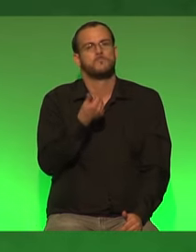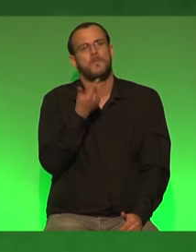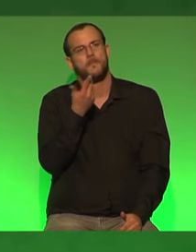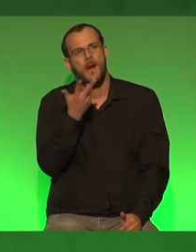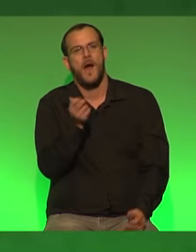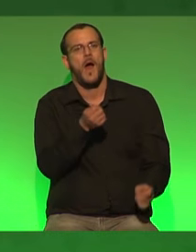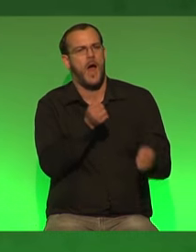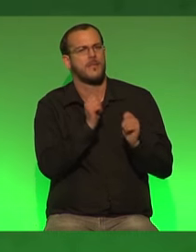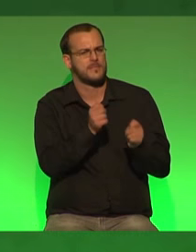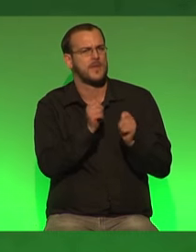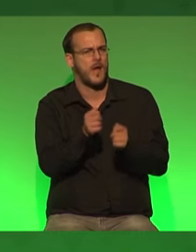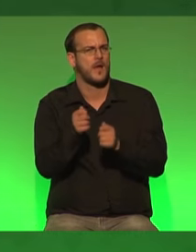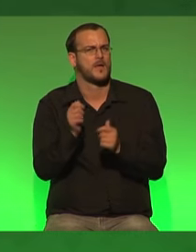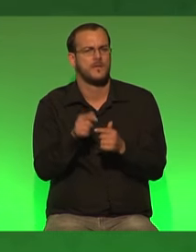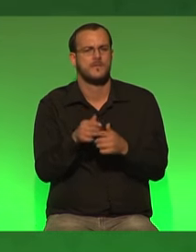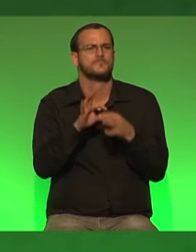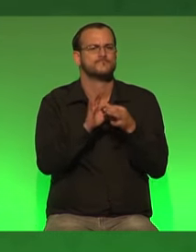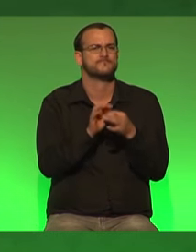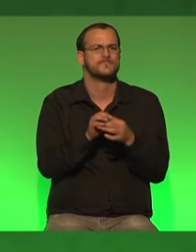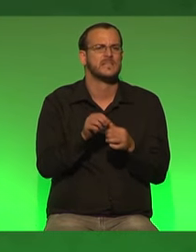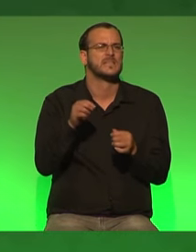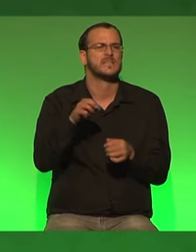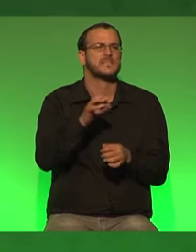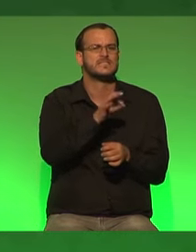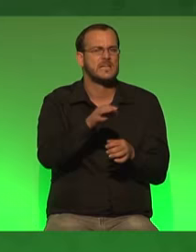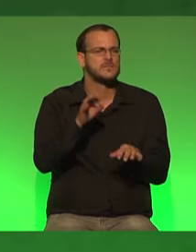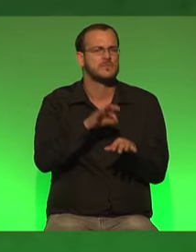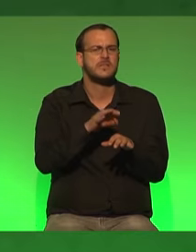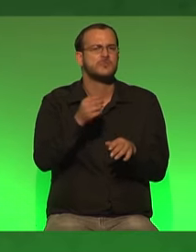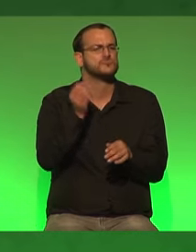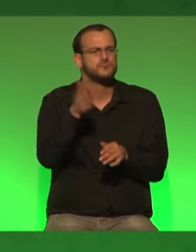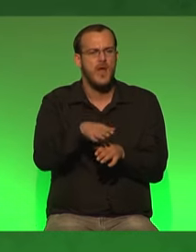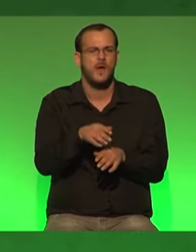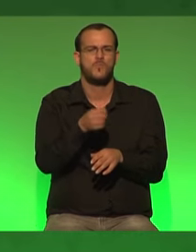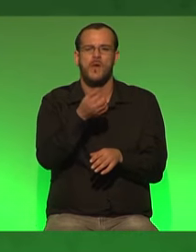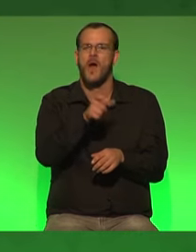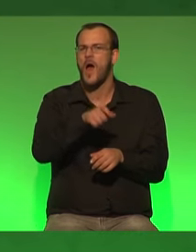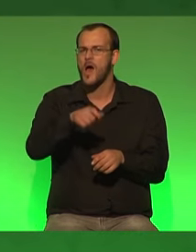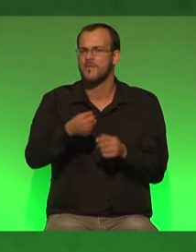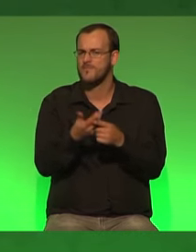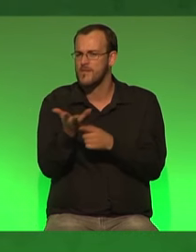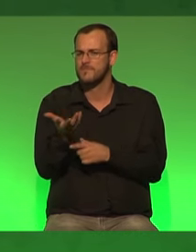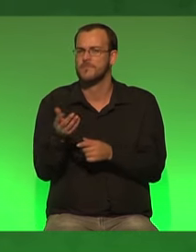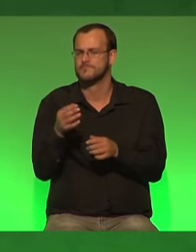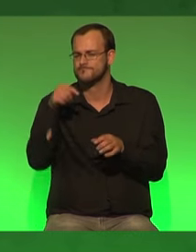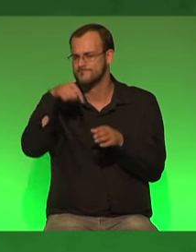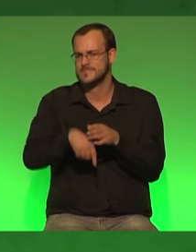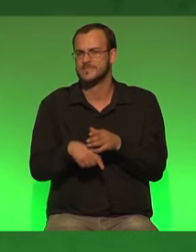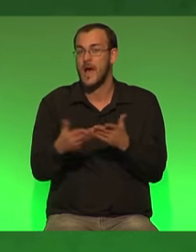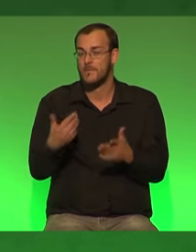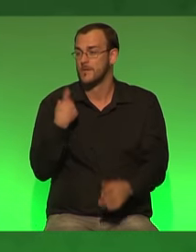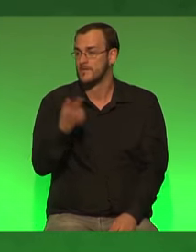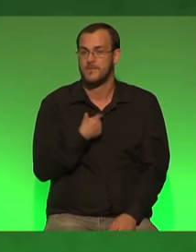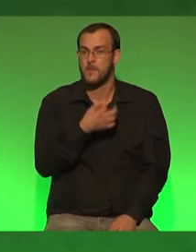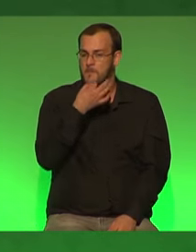anträge die sich mit insektensterben und artenvielfalt beschäftigen auch die liebe freundinnen und freunde da braucht es uns zusammen